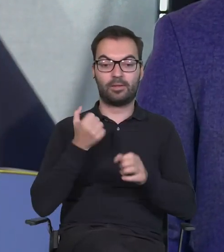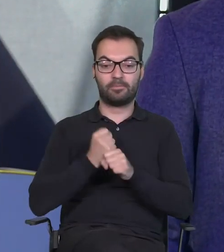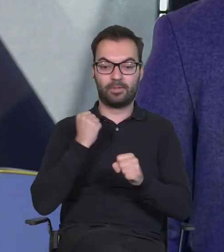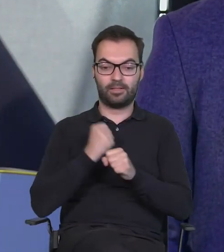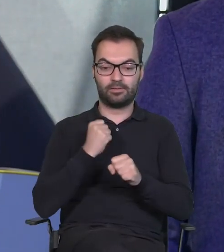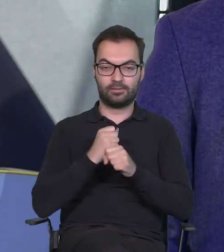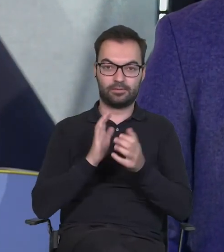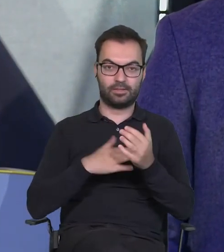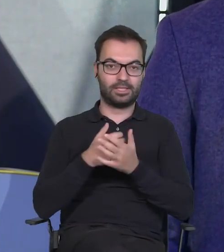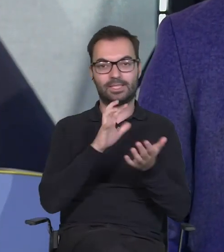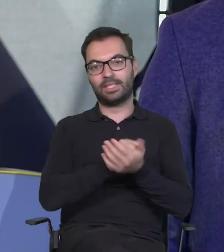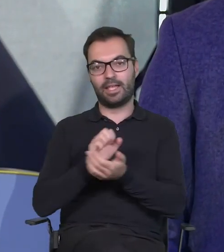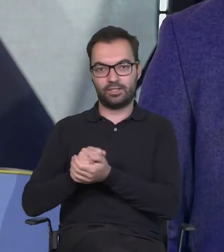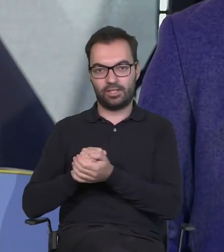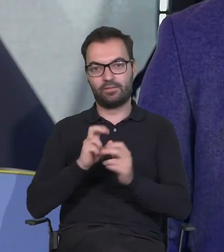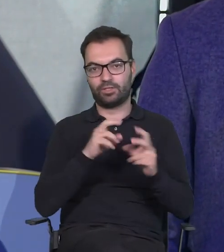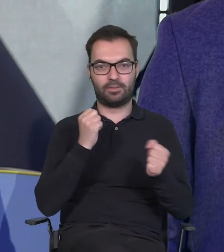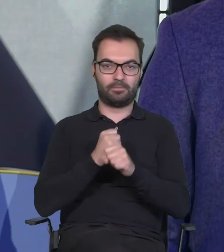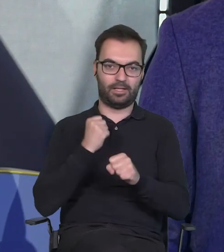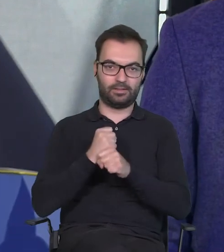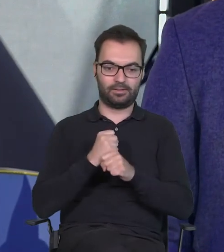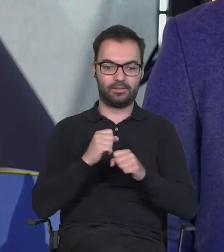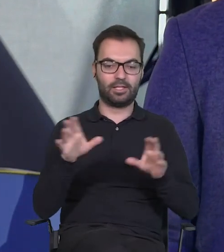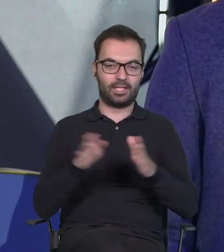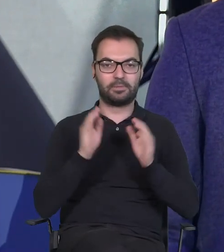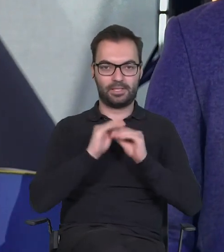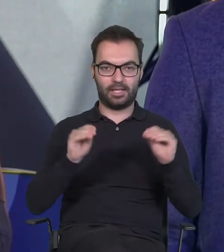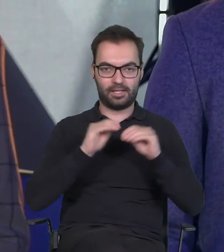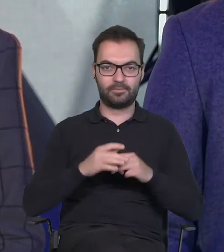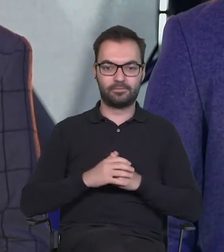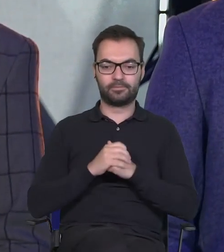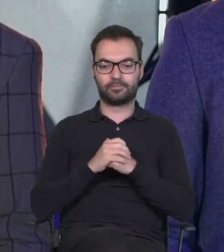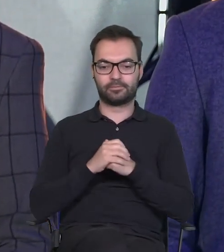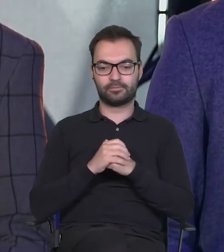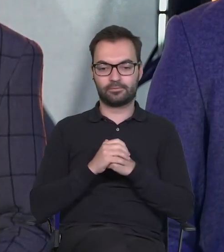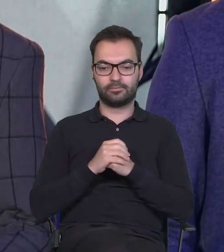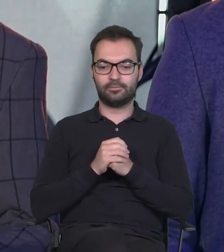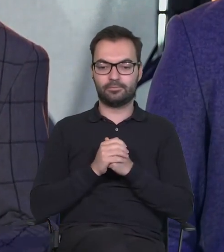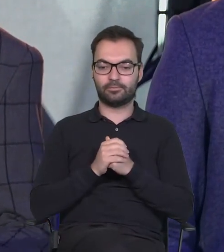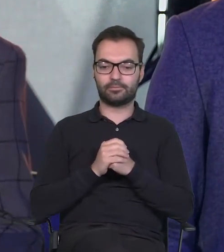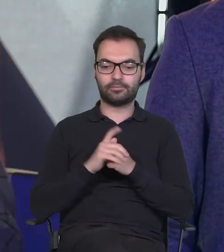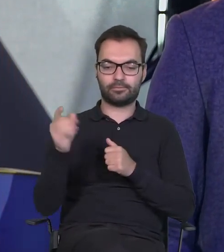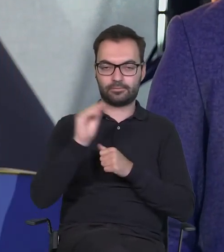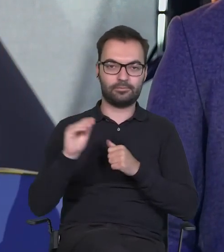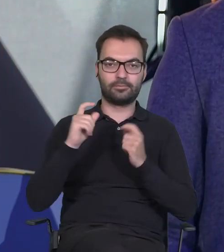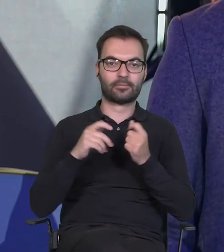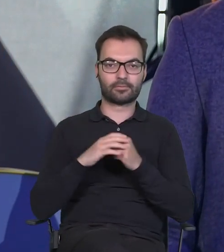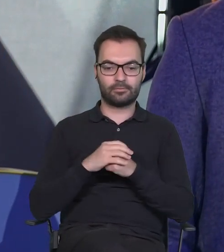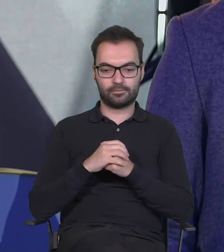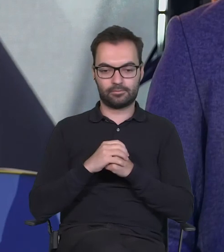chociażby na zajęciach z naszymi trenerami. Co jeszcze mógłbym powiedzieć?